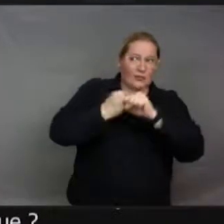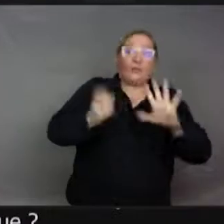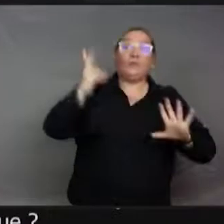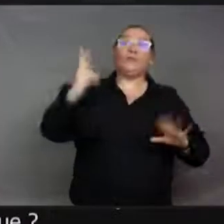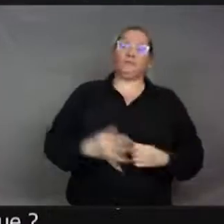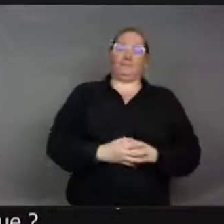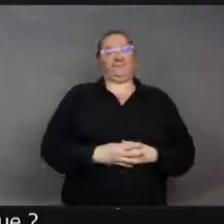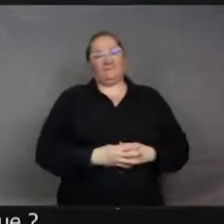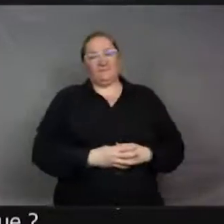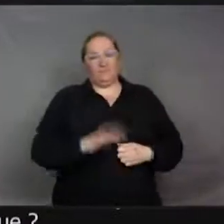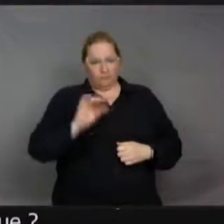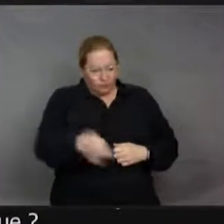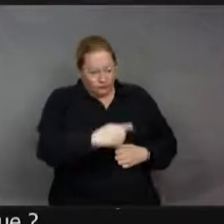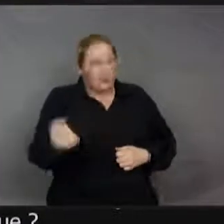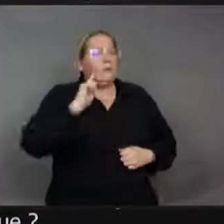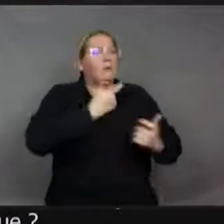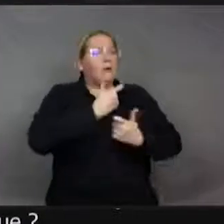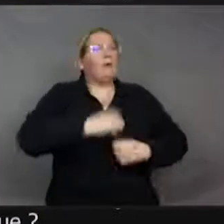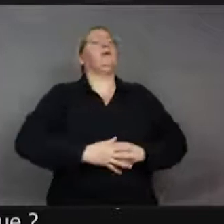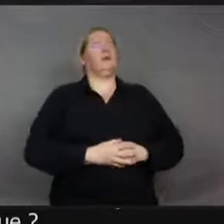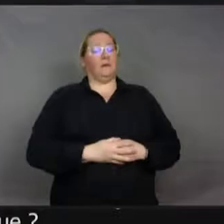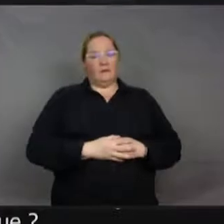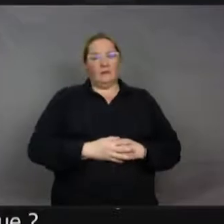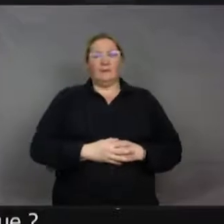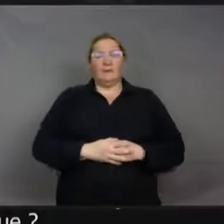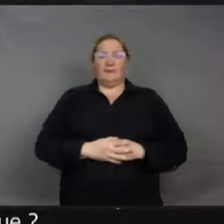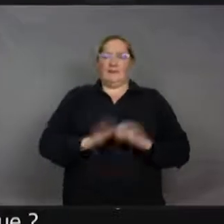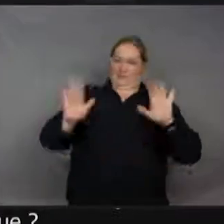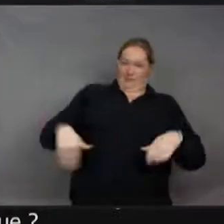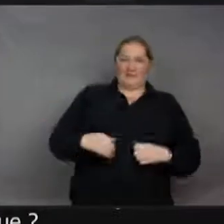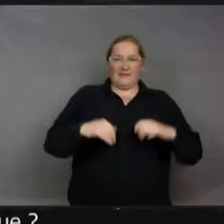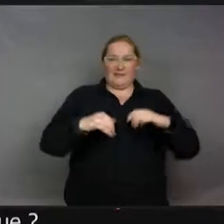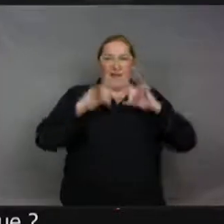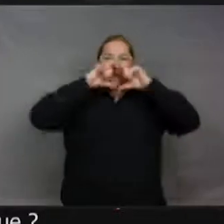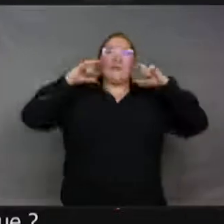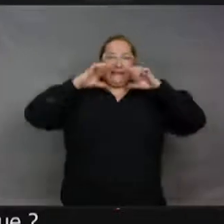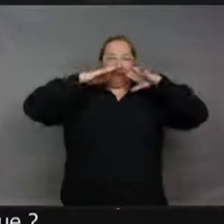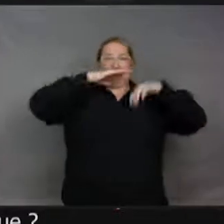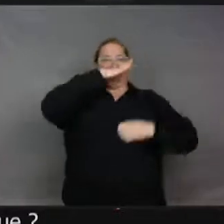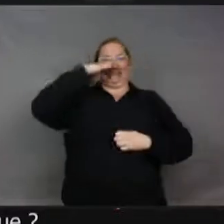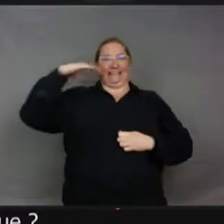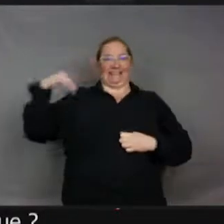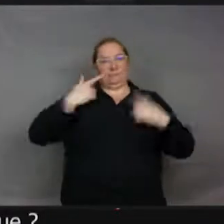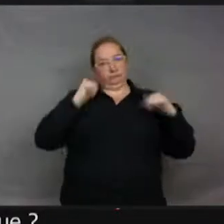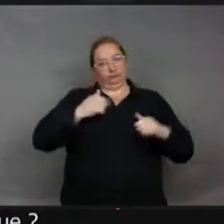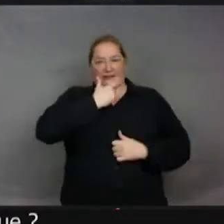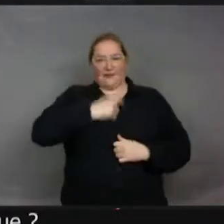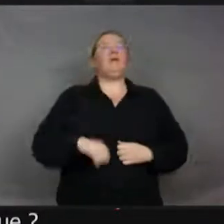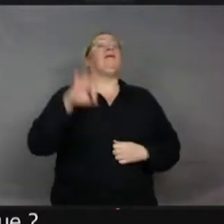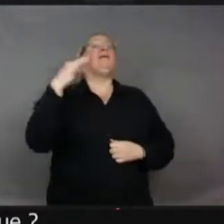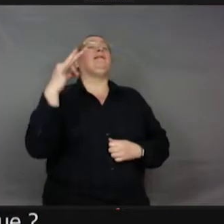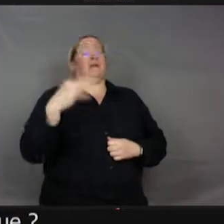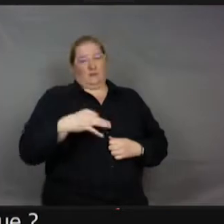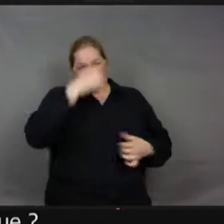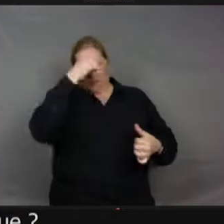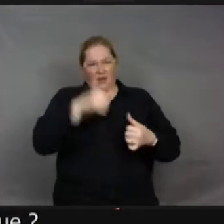Bien sûr. Pourquoi vous rigolez ? J'ai mon masque. On ne pas vous. rigole. C'est tout à fait quinqua puisque de mémoire,'est